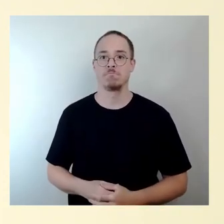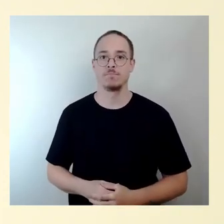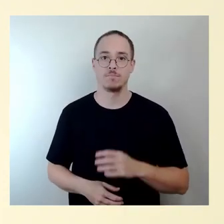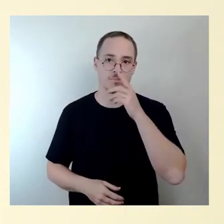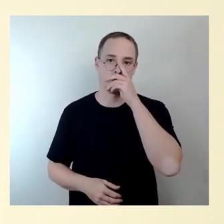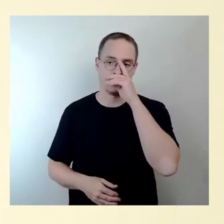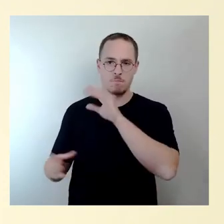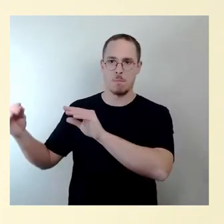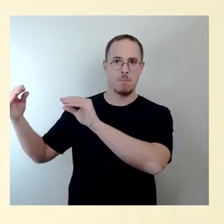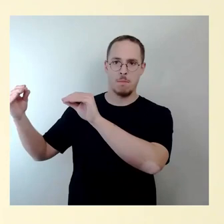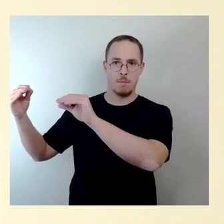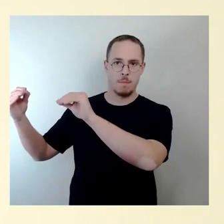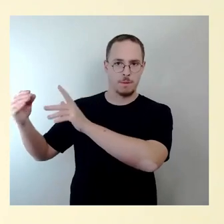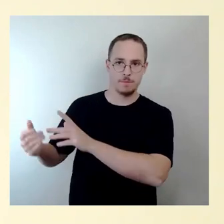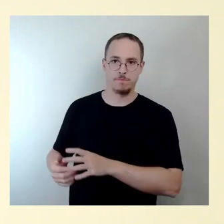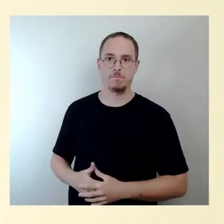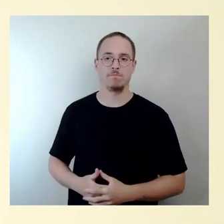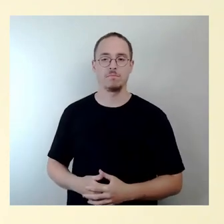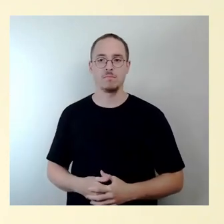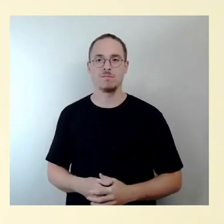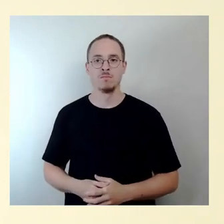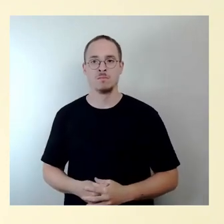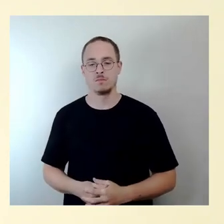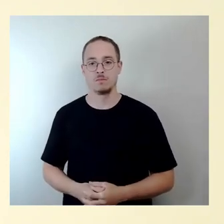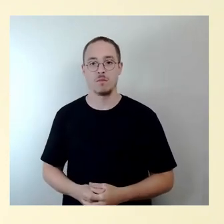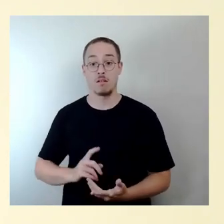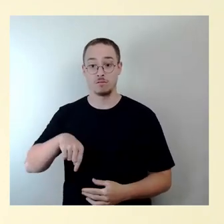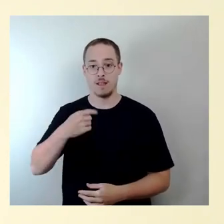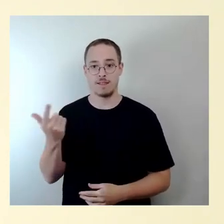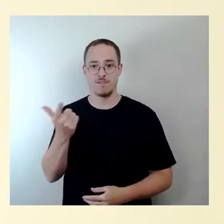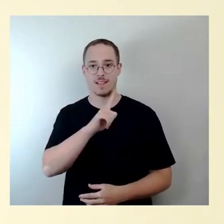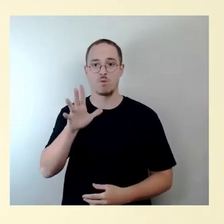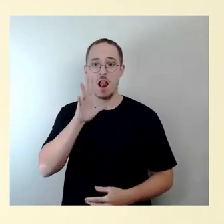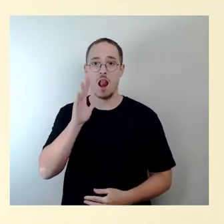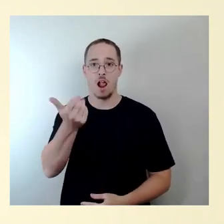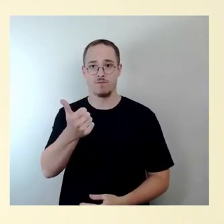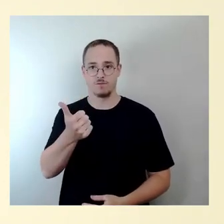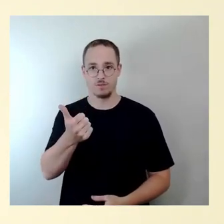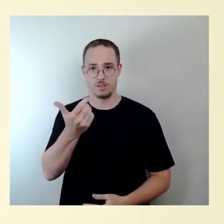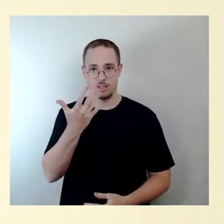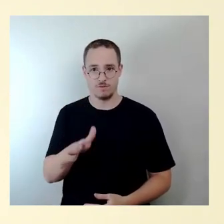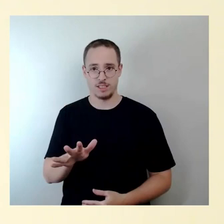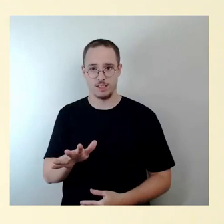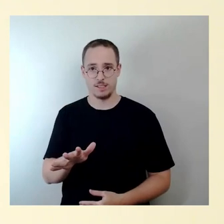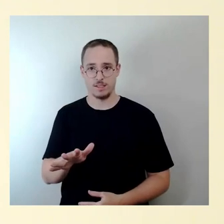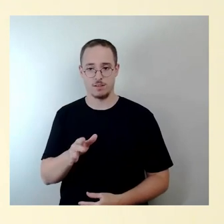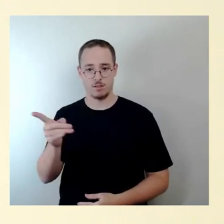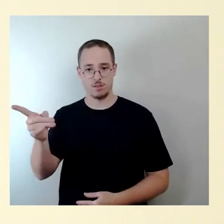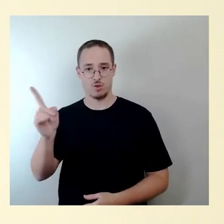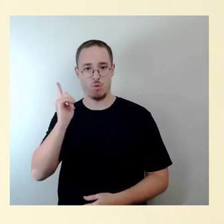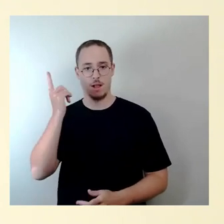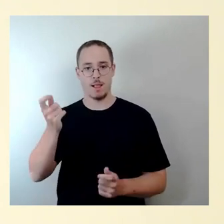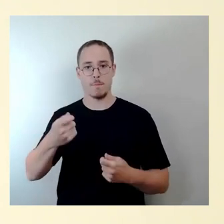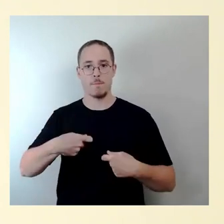Also, dann hat er 2011 einen Bauantrag eingereicht, auch abweichend von der